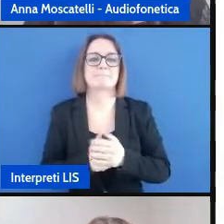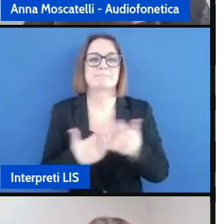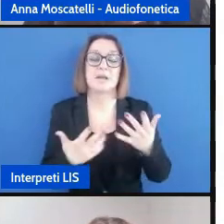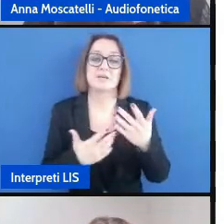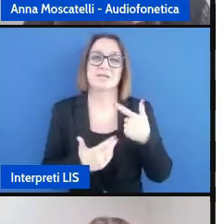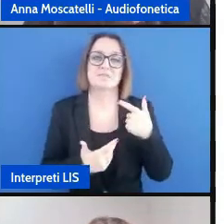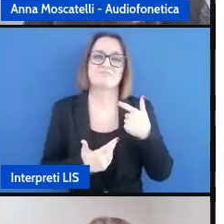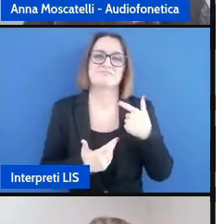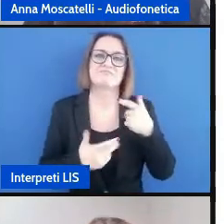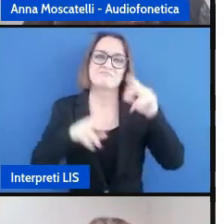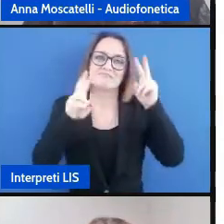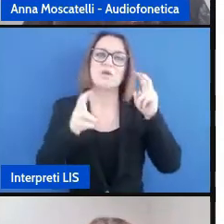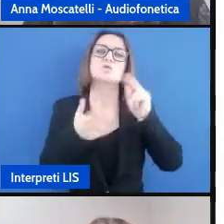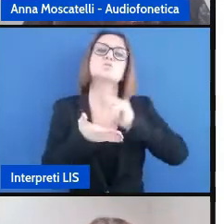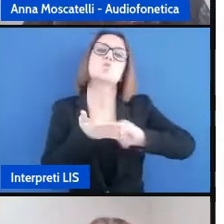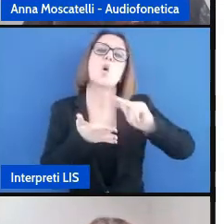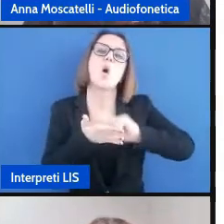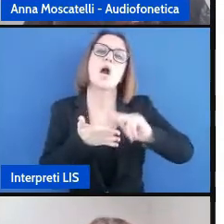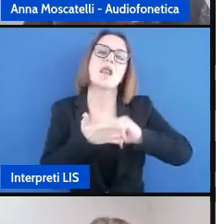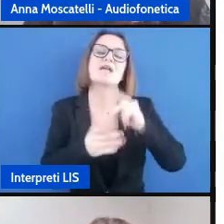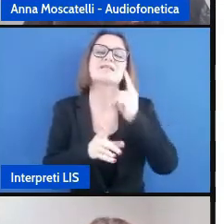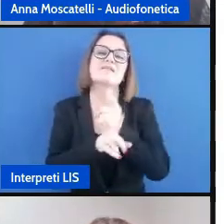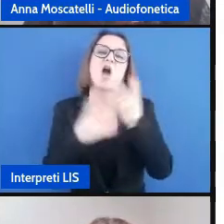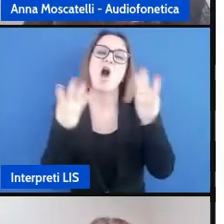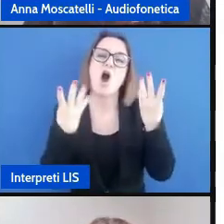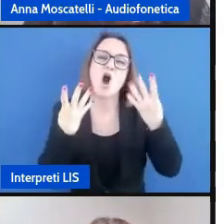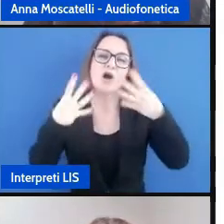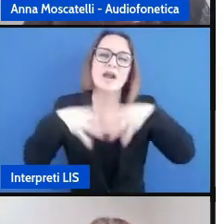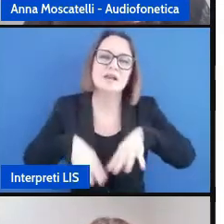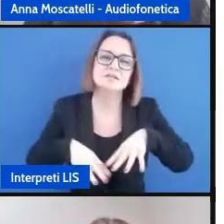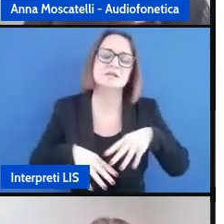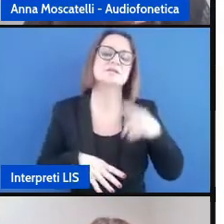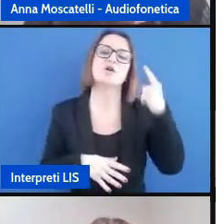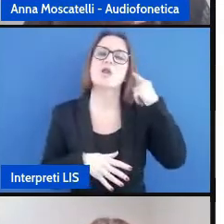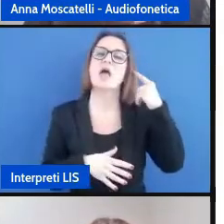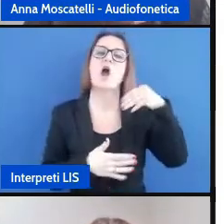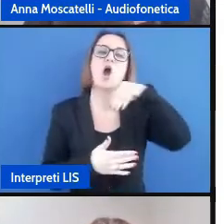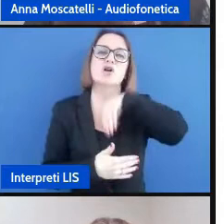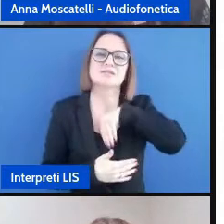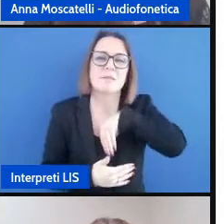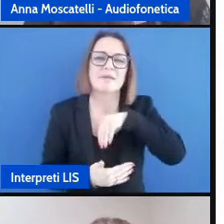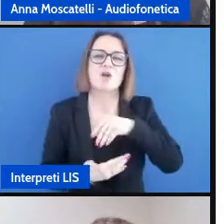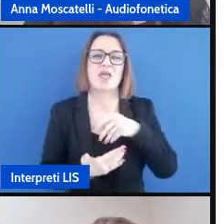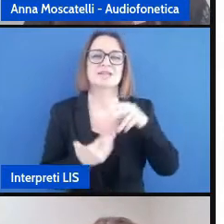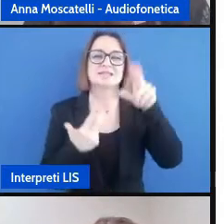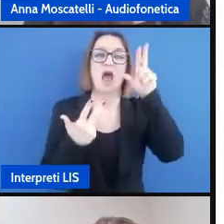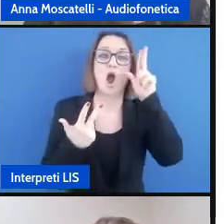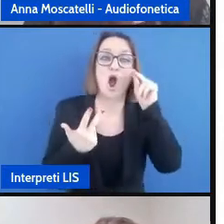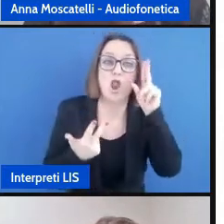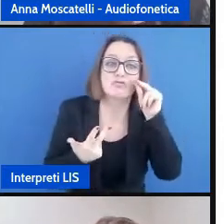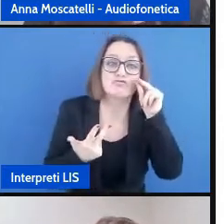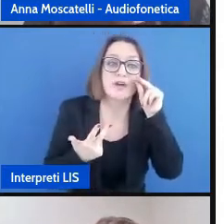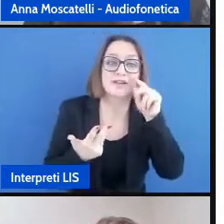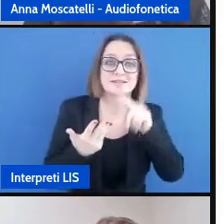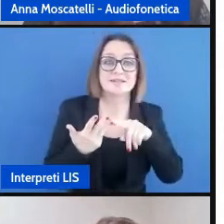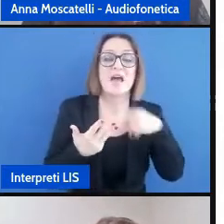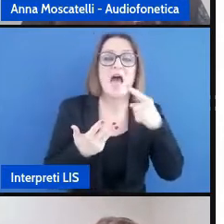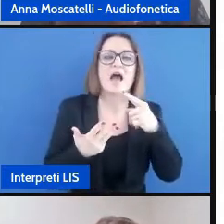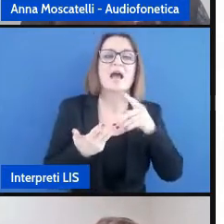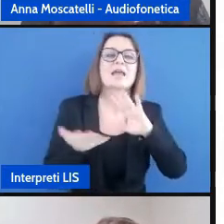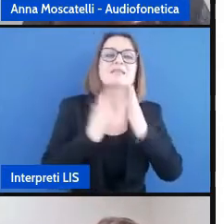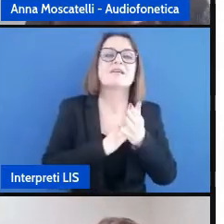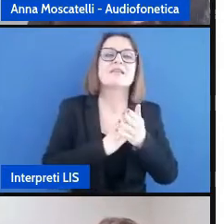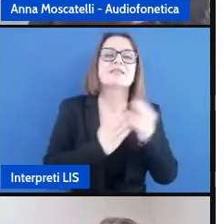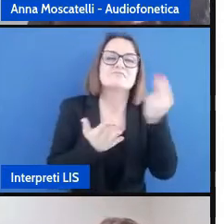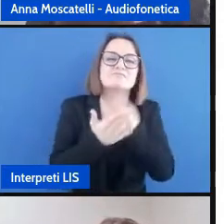scuola di organizzazione consapevolezza conoscenza e personalizzazione